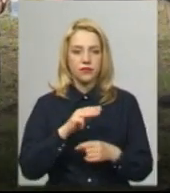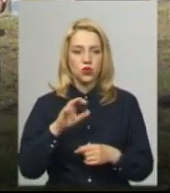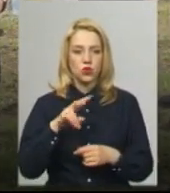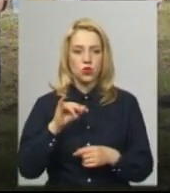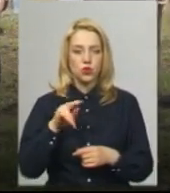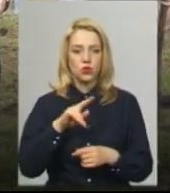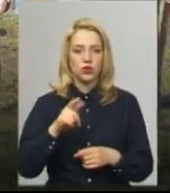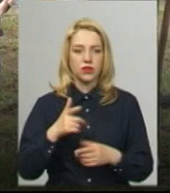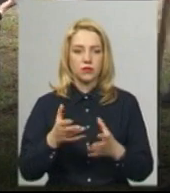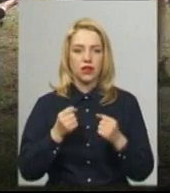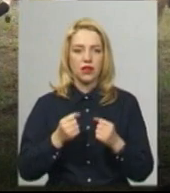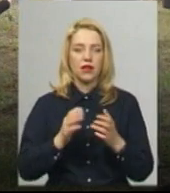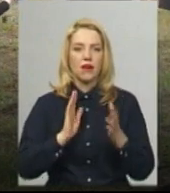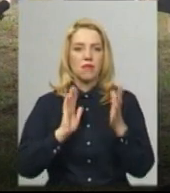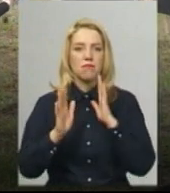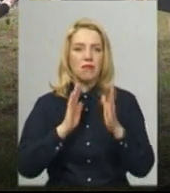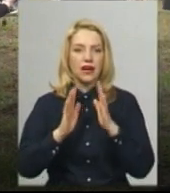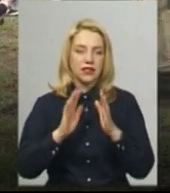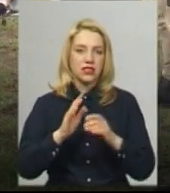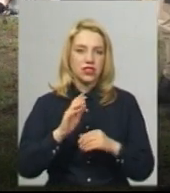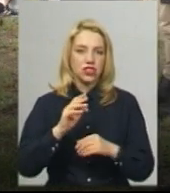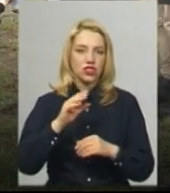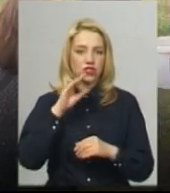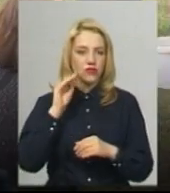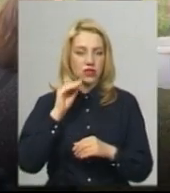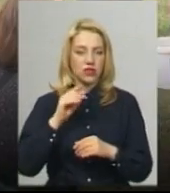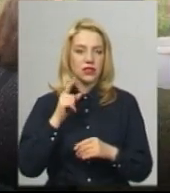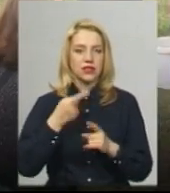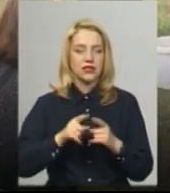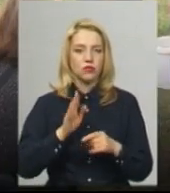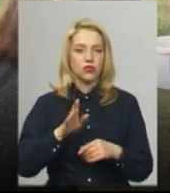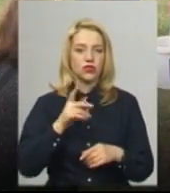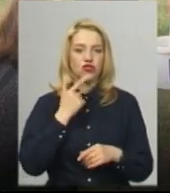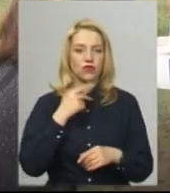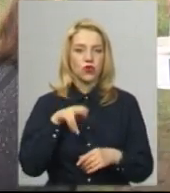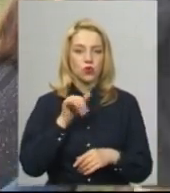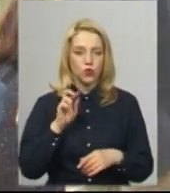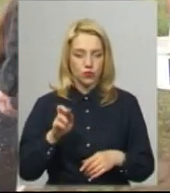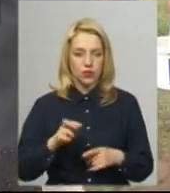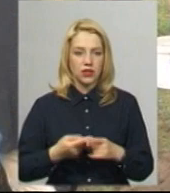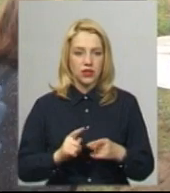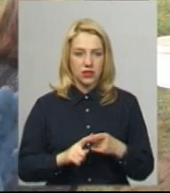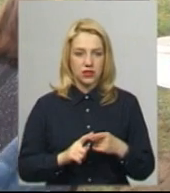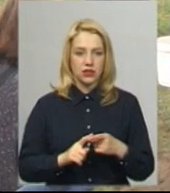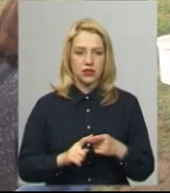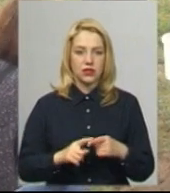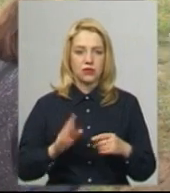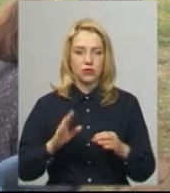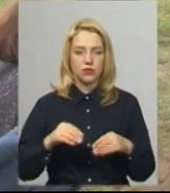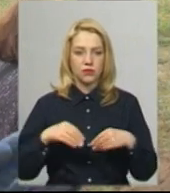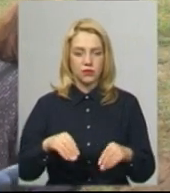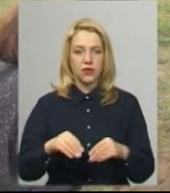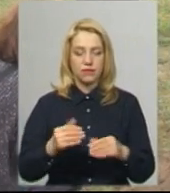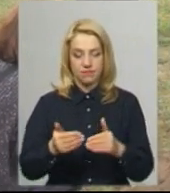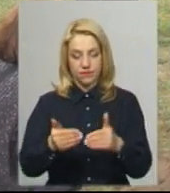імені Шевченка, то мають бути червоні дуби. Ці дуби ми їх посадимо на перший